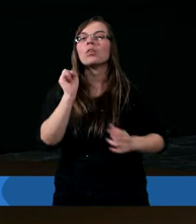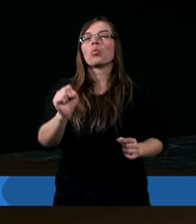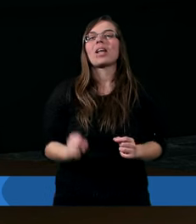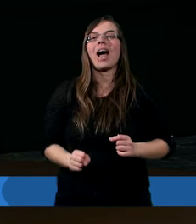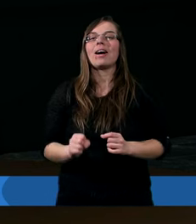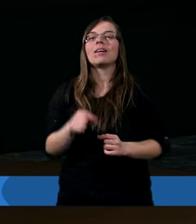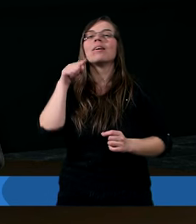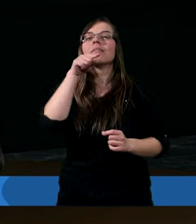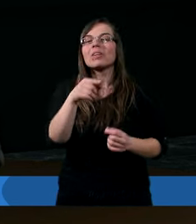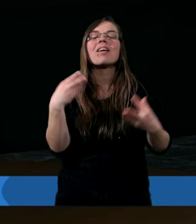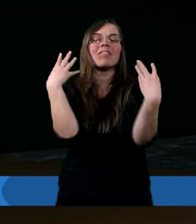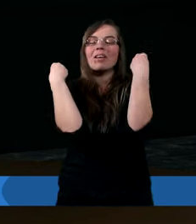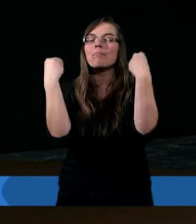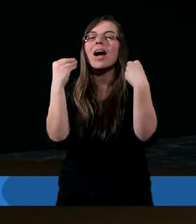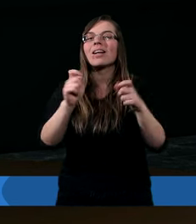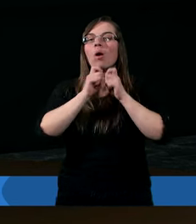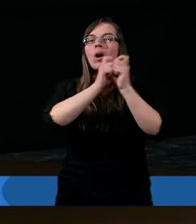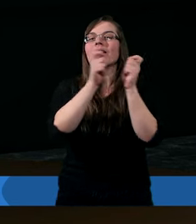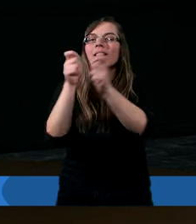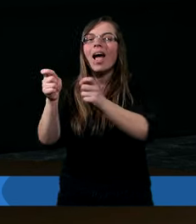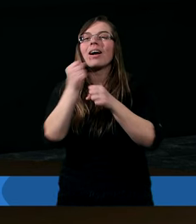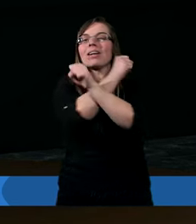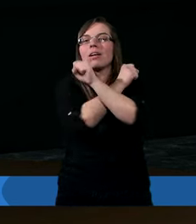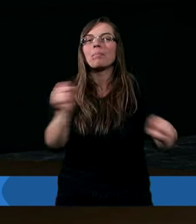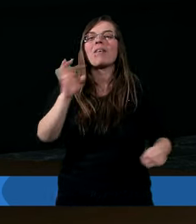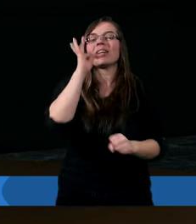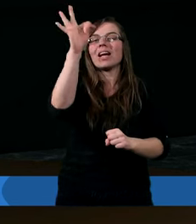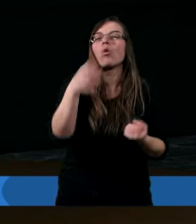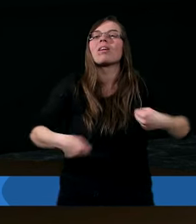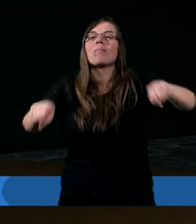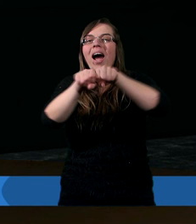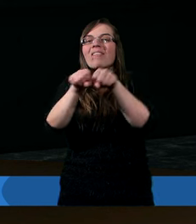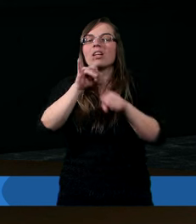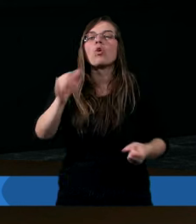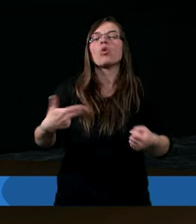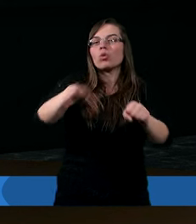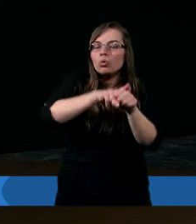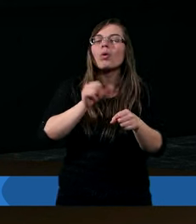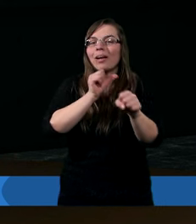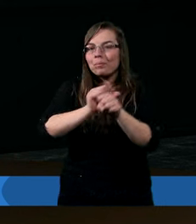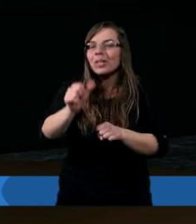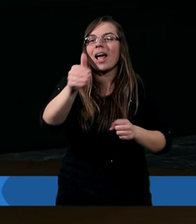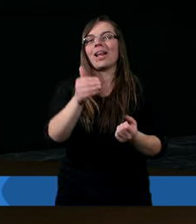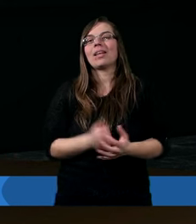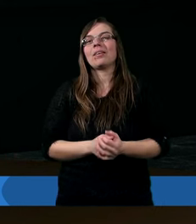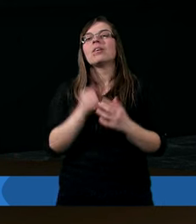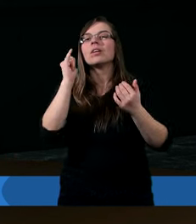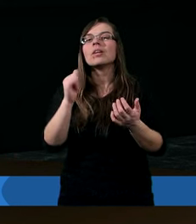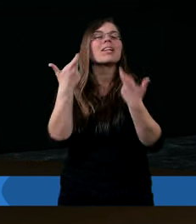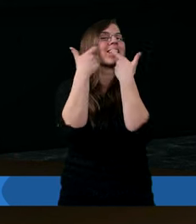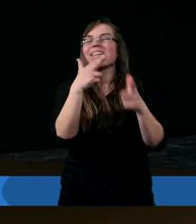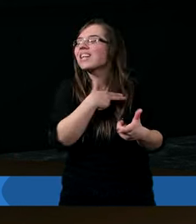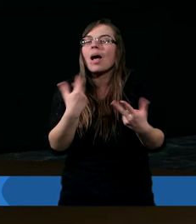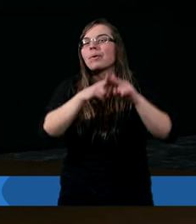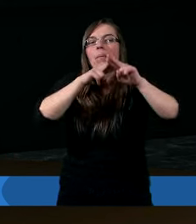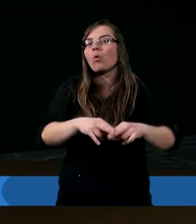Chrystusa i ten wspaniały dar zbawienia Jego sprawiedliwości, którą wyjednał. Nic